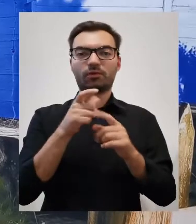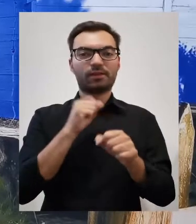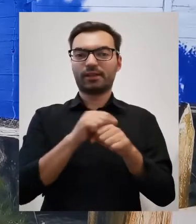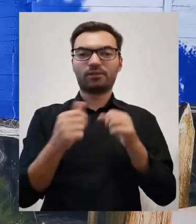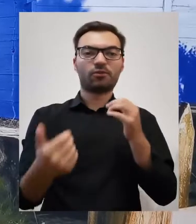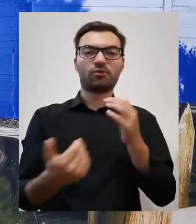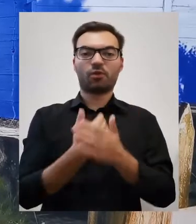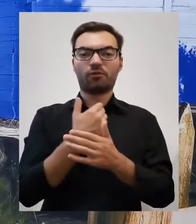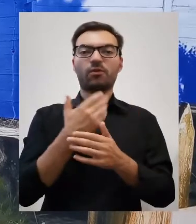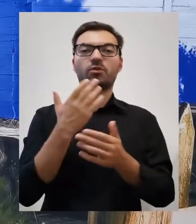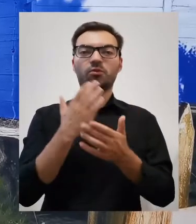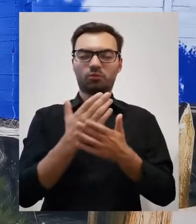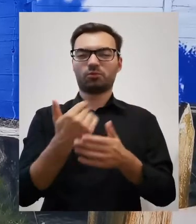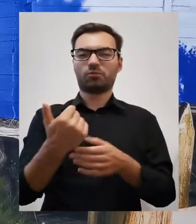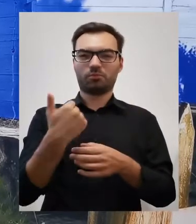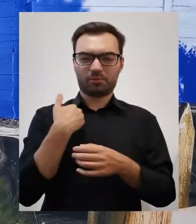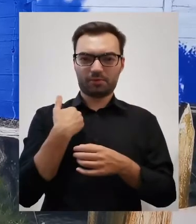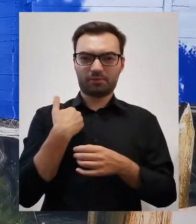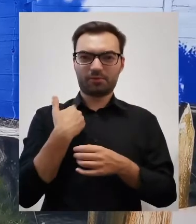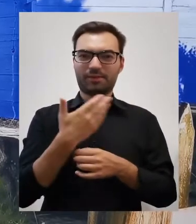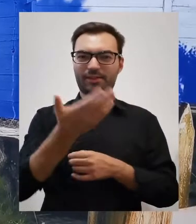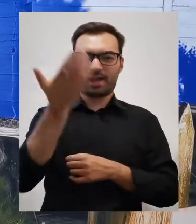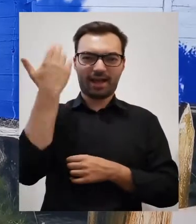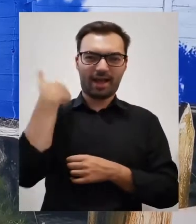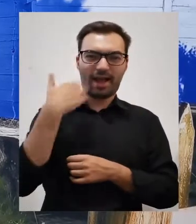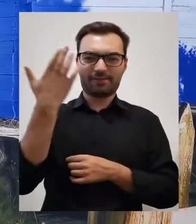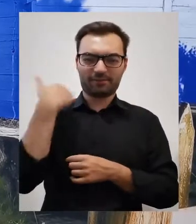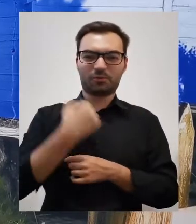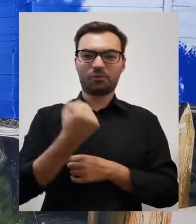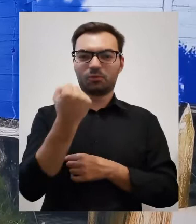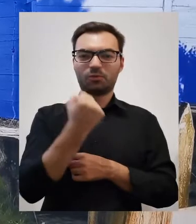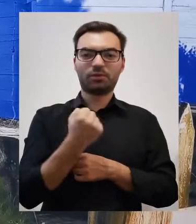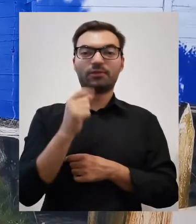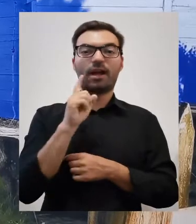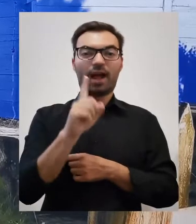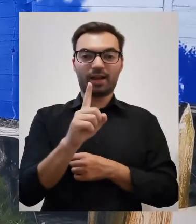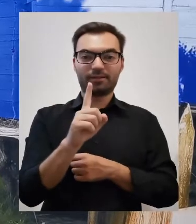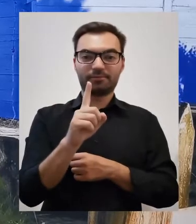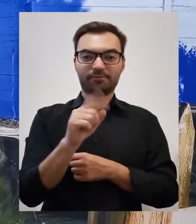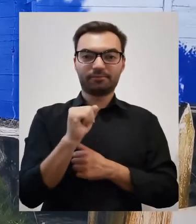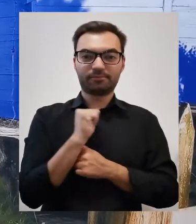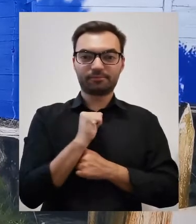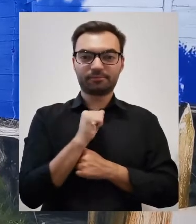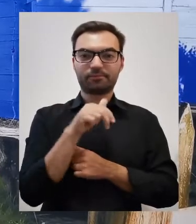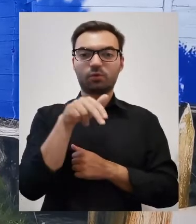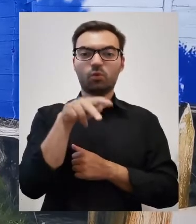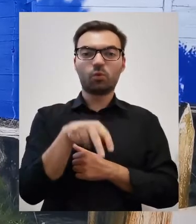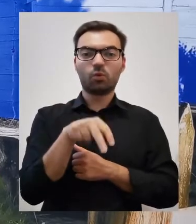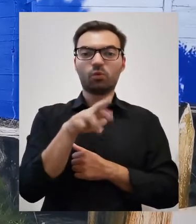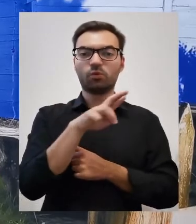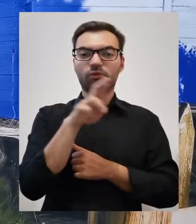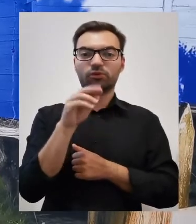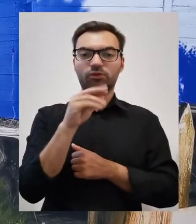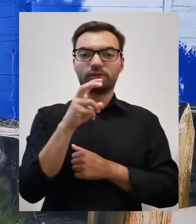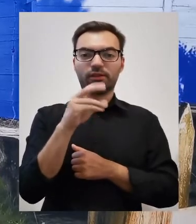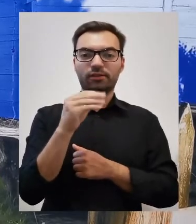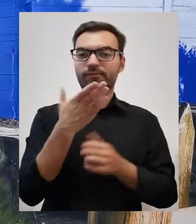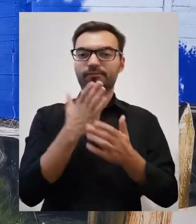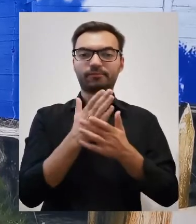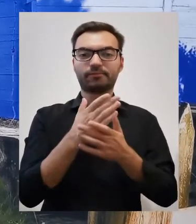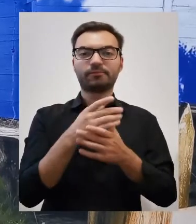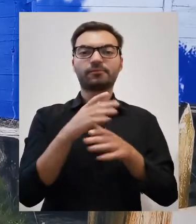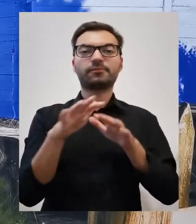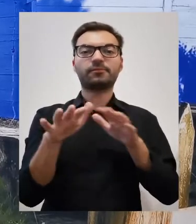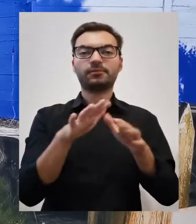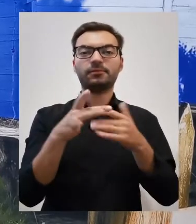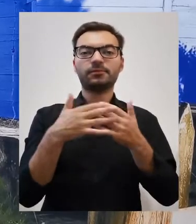słowo nie jest nowe i istniało już bardzo dawno temu, ale jednak urzecze, to nie